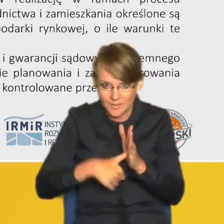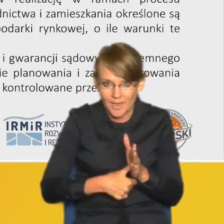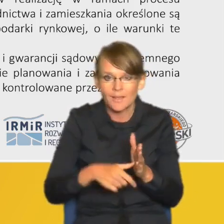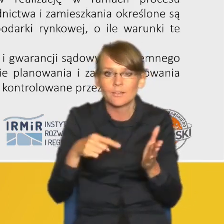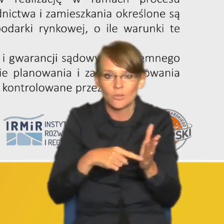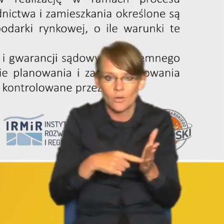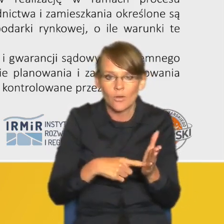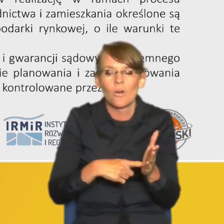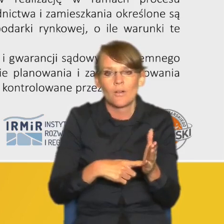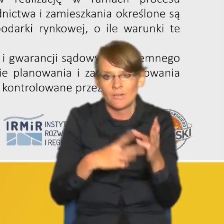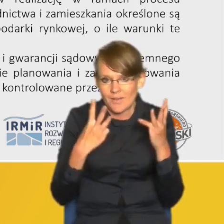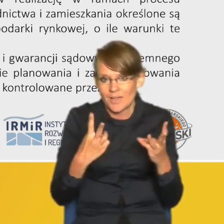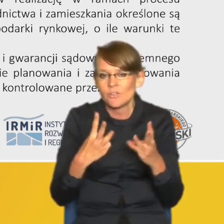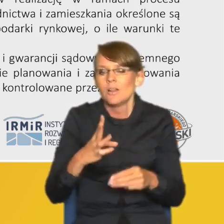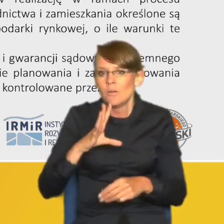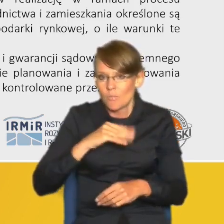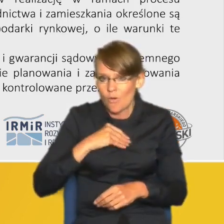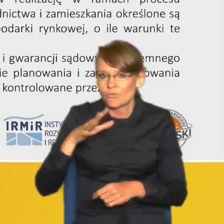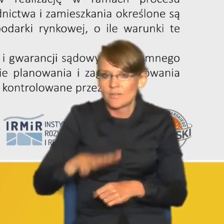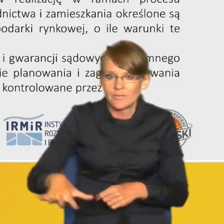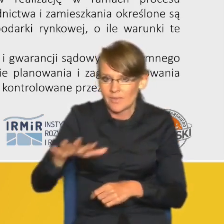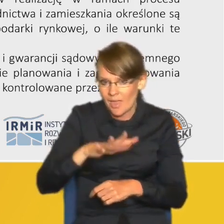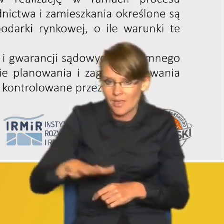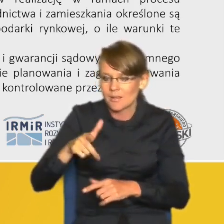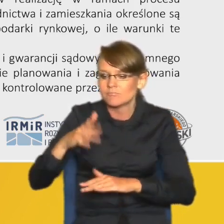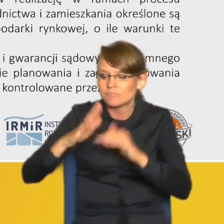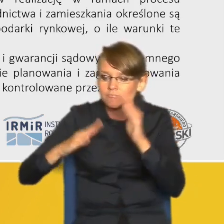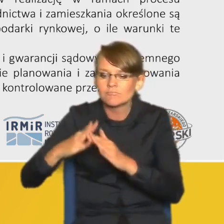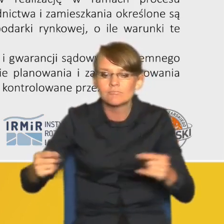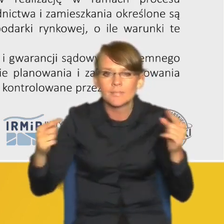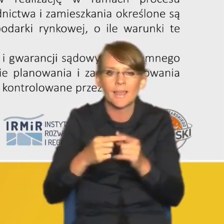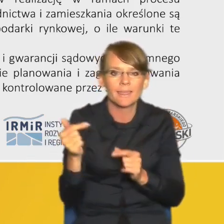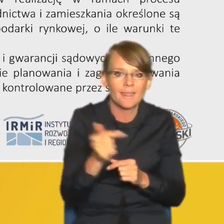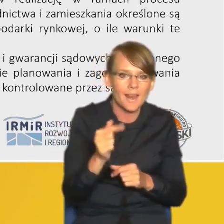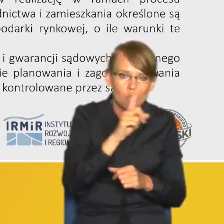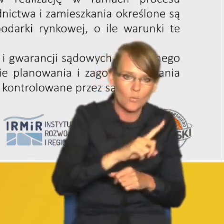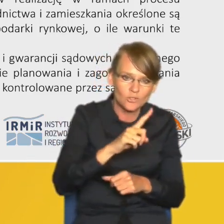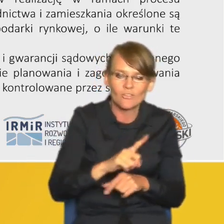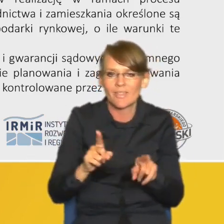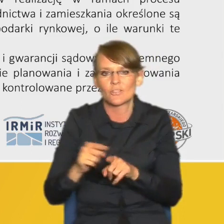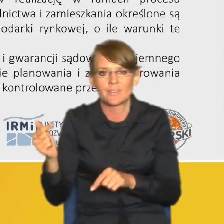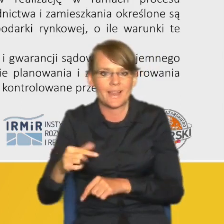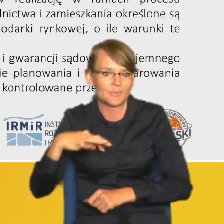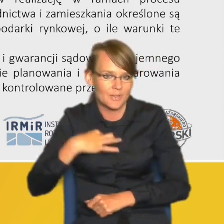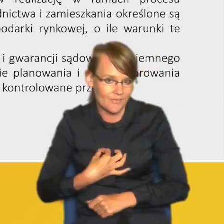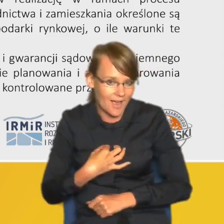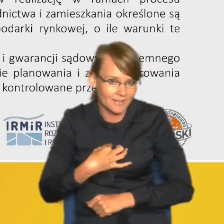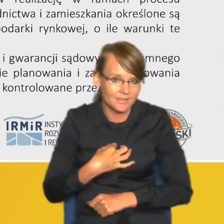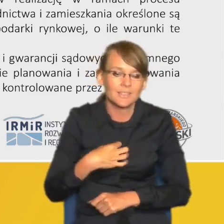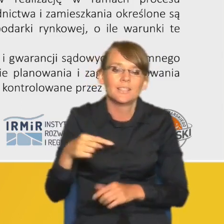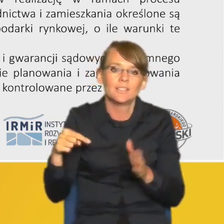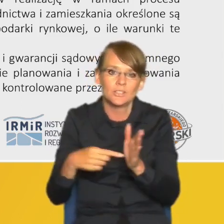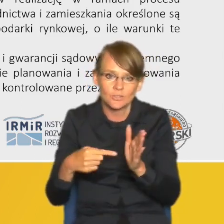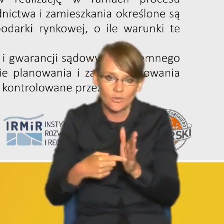zagospodarowania określonej przestrzeni zgodnie z interesem publicznym i zgodnie z interesem prywatnym i w związku z tymi aspektami